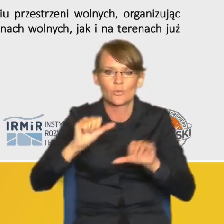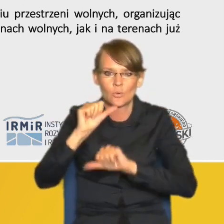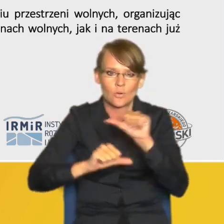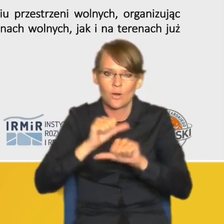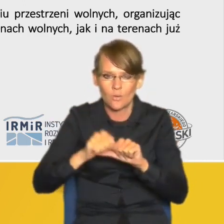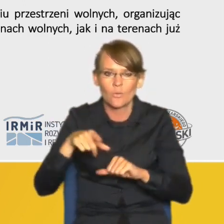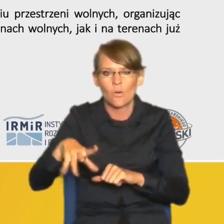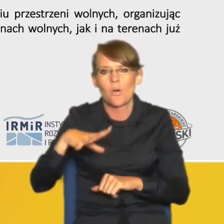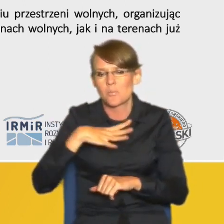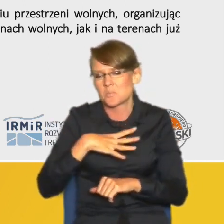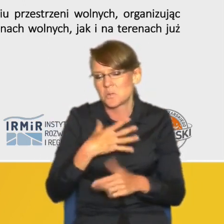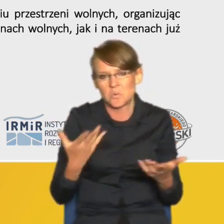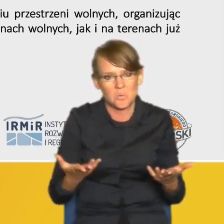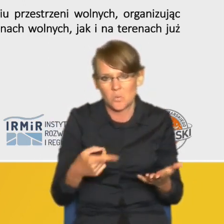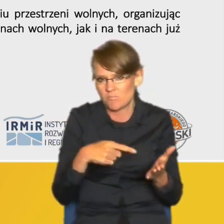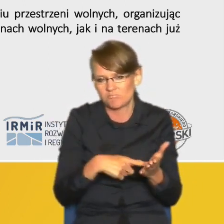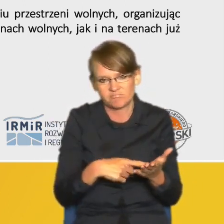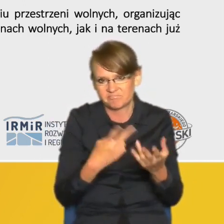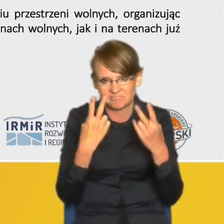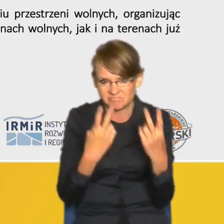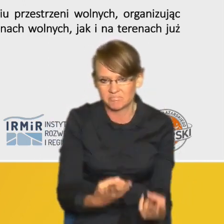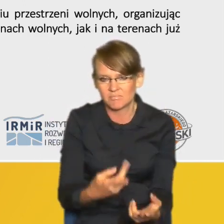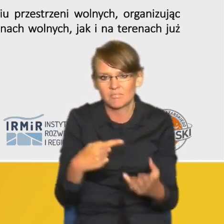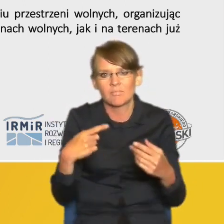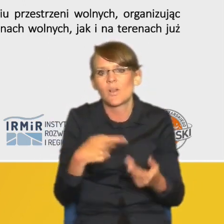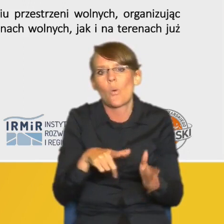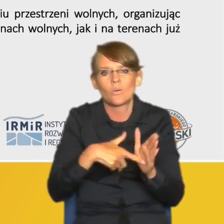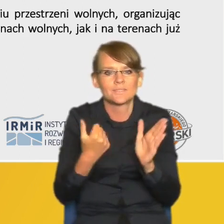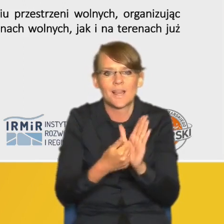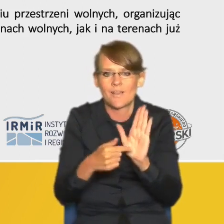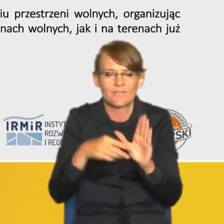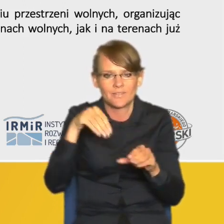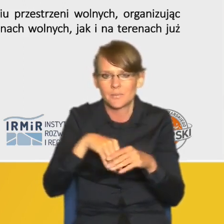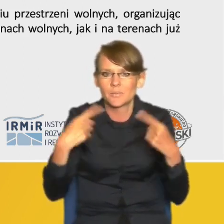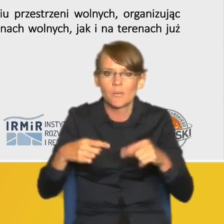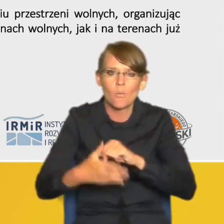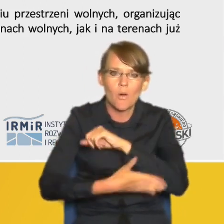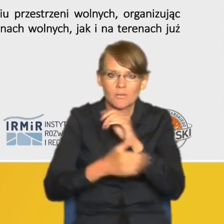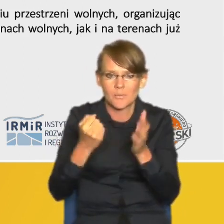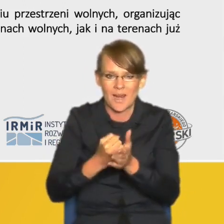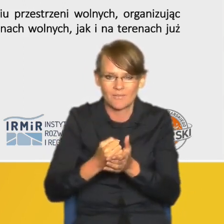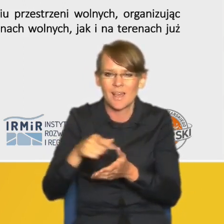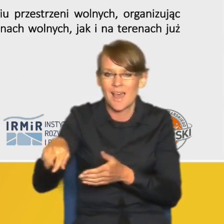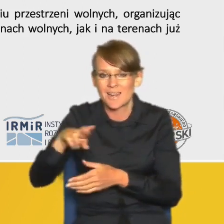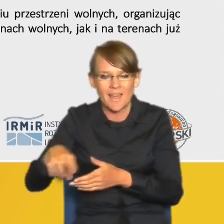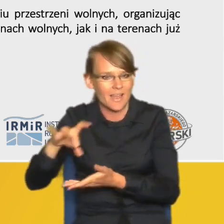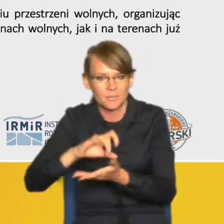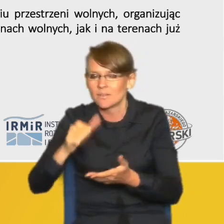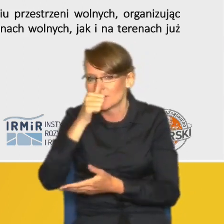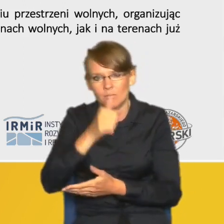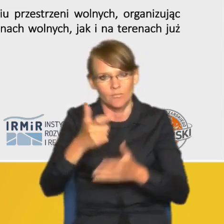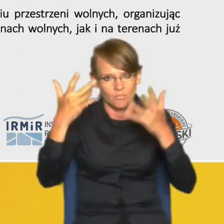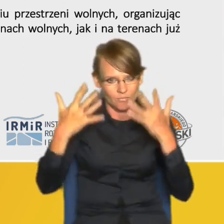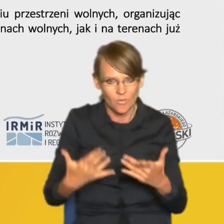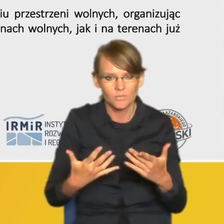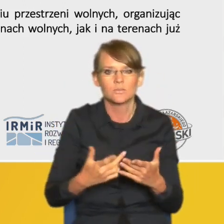instytucją martwą wskutek tego iż ustawa nie dawała podstaw prawnych radom gmin do obliczania i